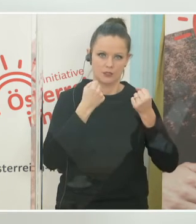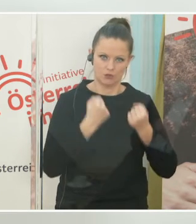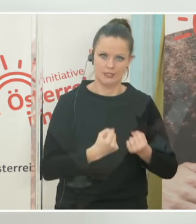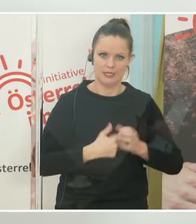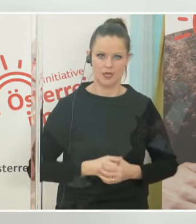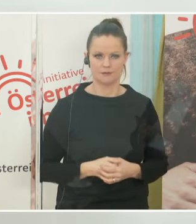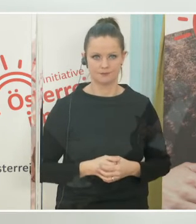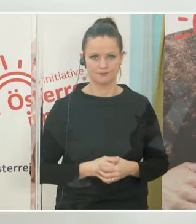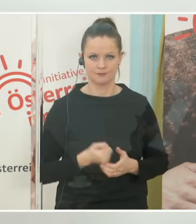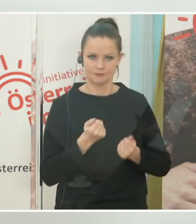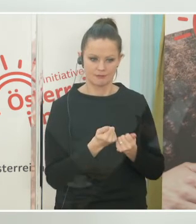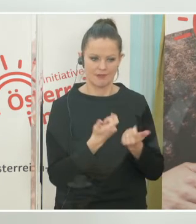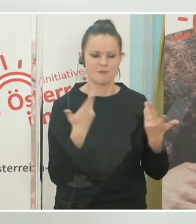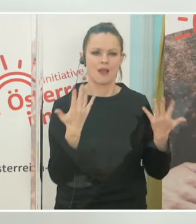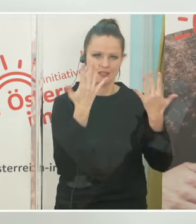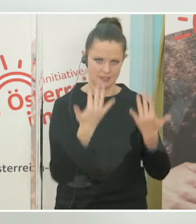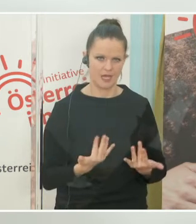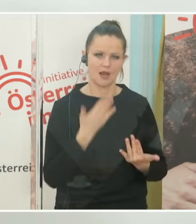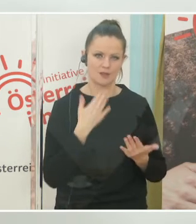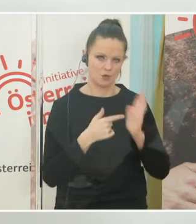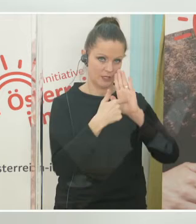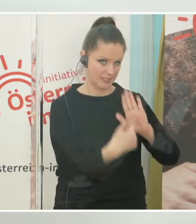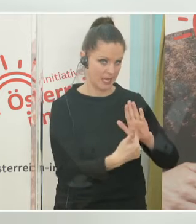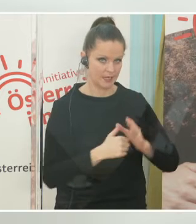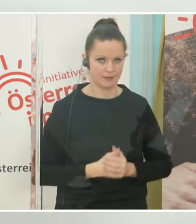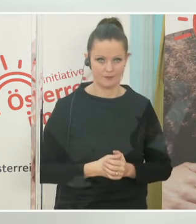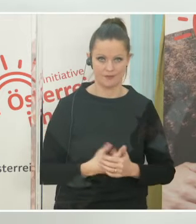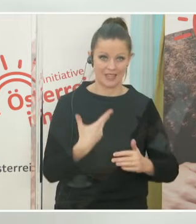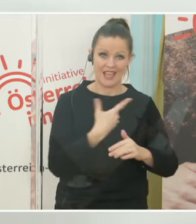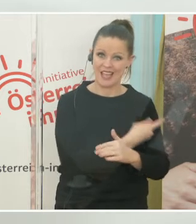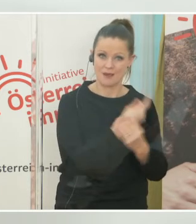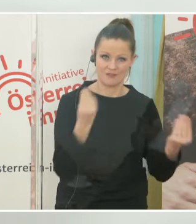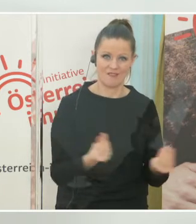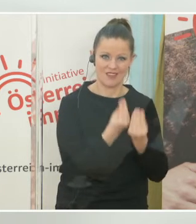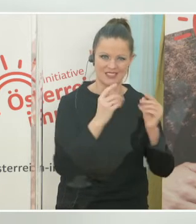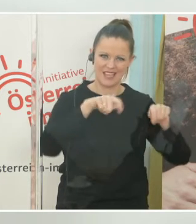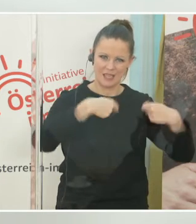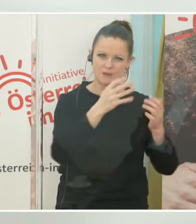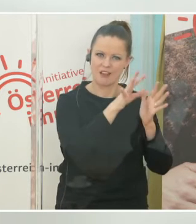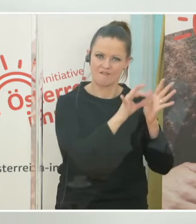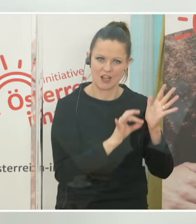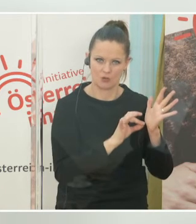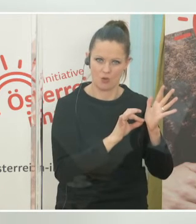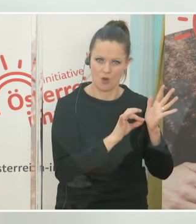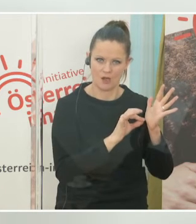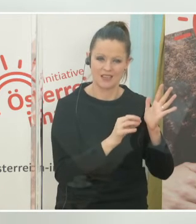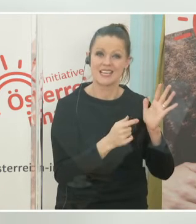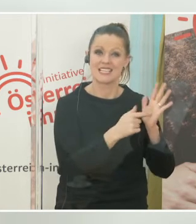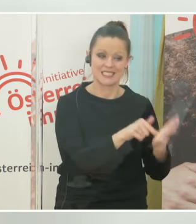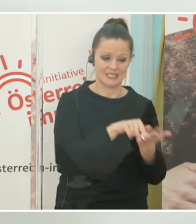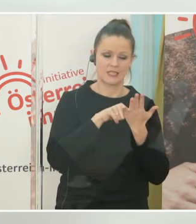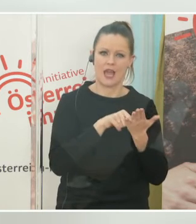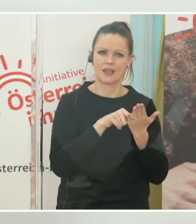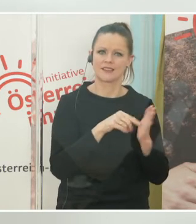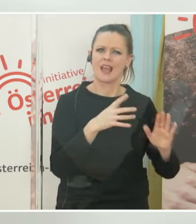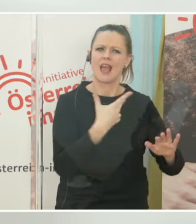ein paar Zahlen bringen, die das eindrucksvoll untermauern. Im Impfwesen kennen wir einen Parameter, der die Nützlichkeit von Impfungen recht